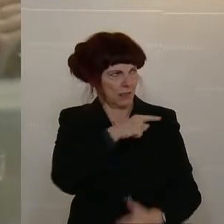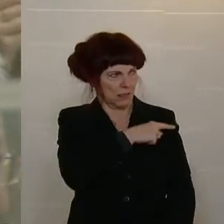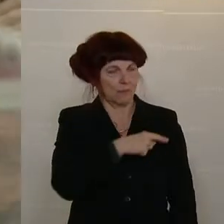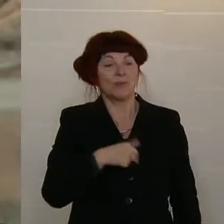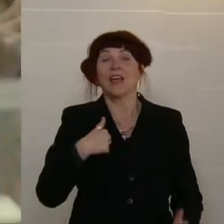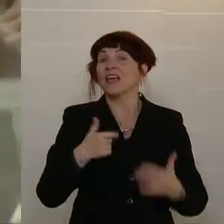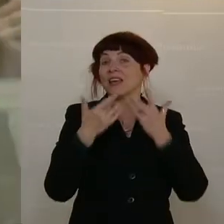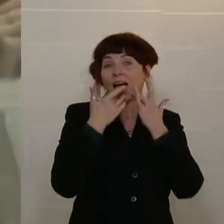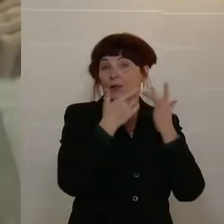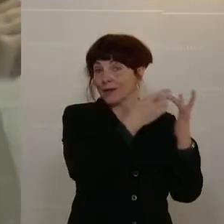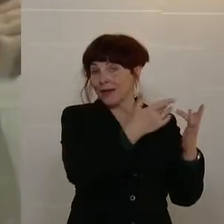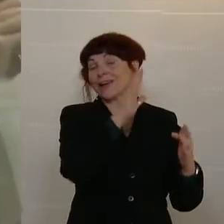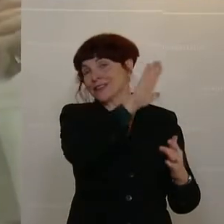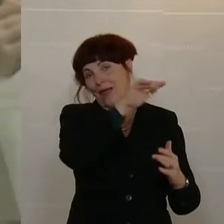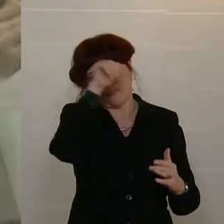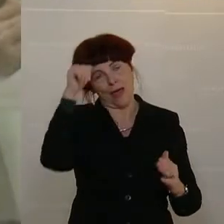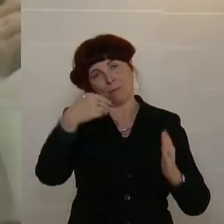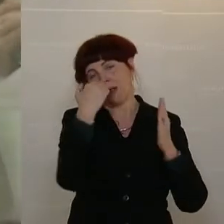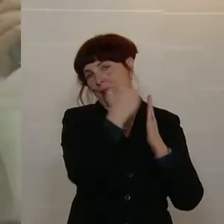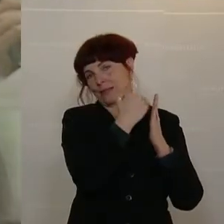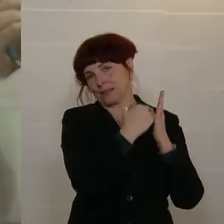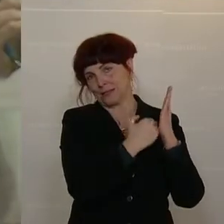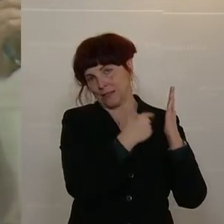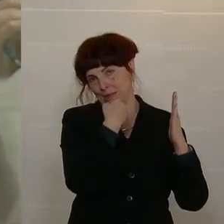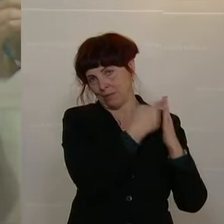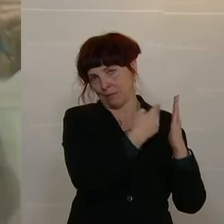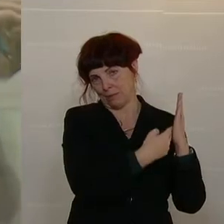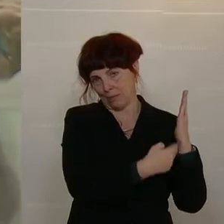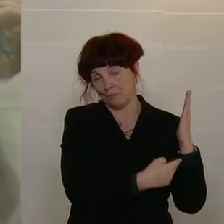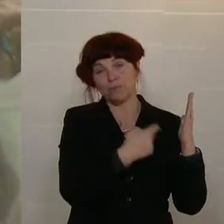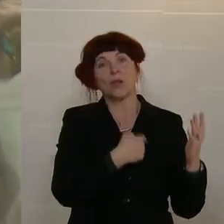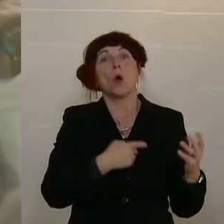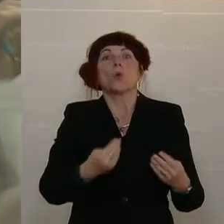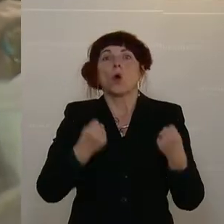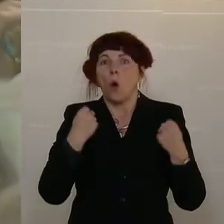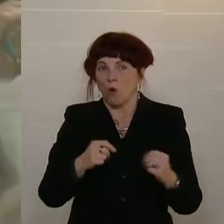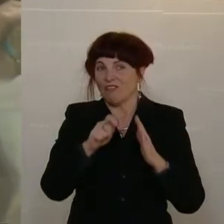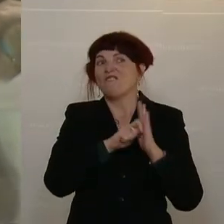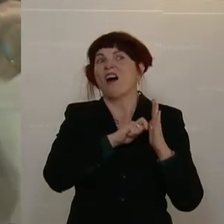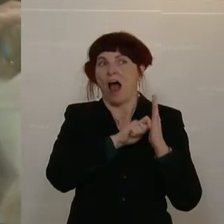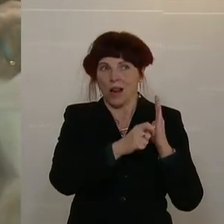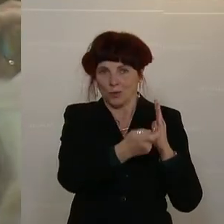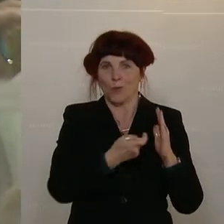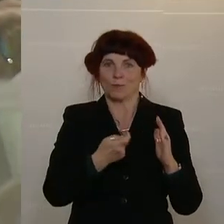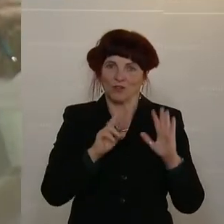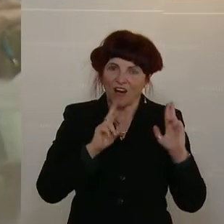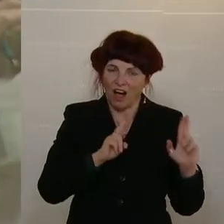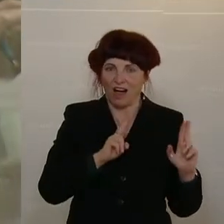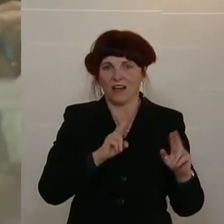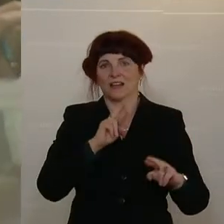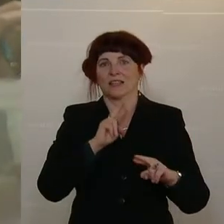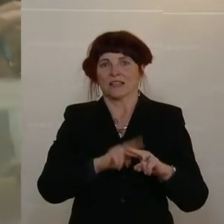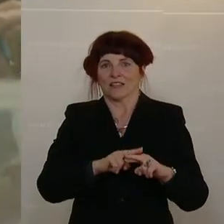einmal zur Nominierung und hoffe, dass er gewählt wird, weil das wäre ja jetzt höchst peinlich, wenn das jetzt nicht